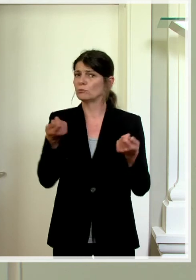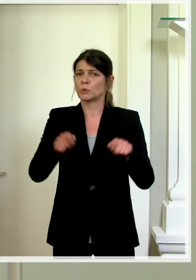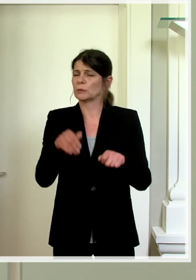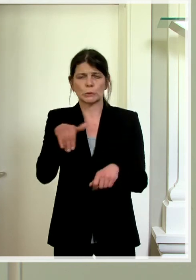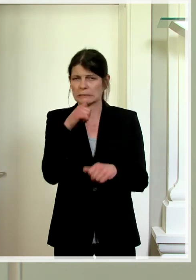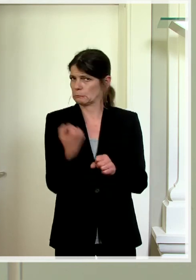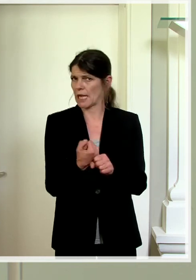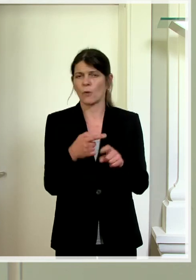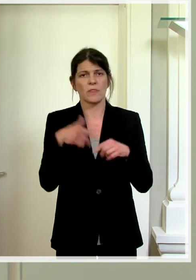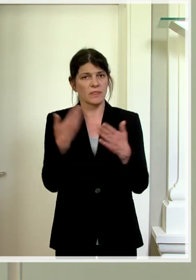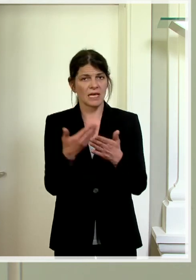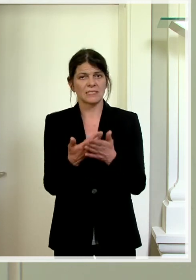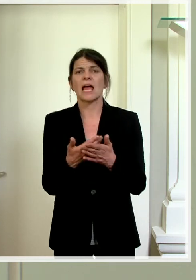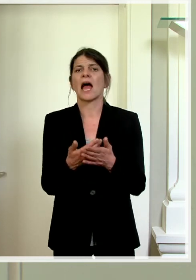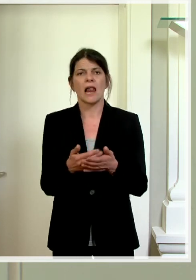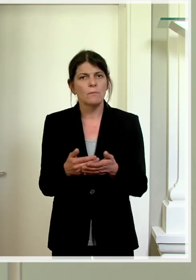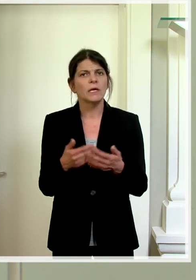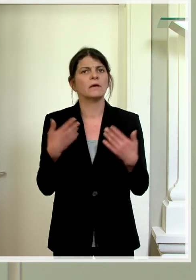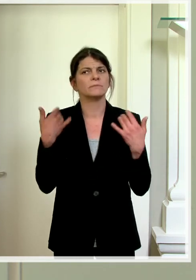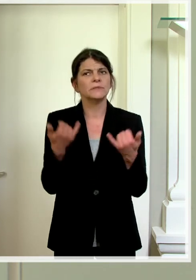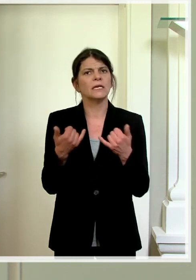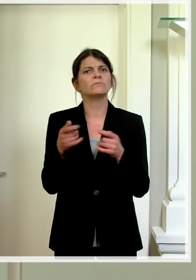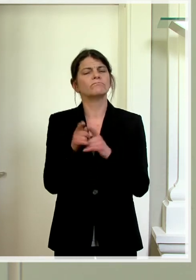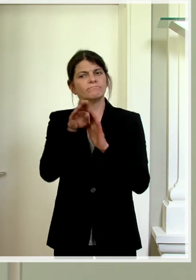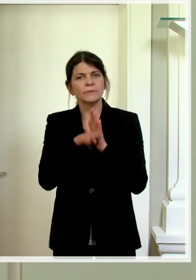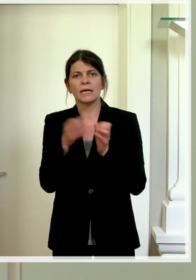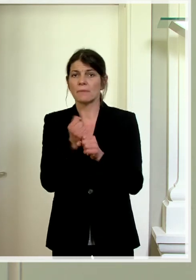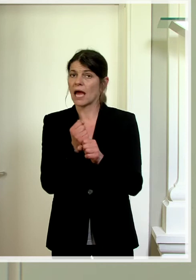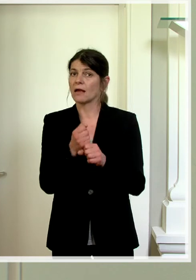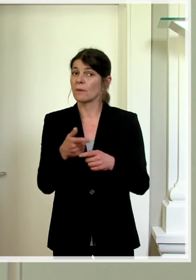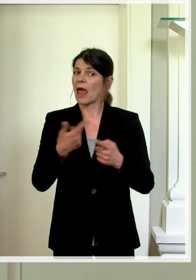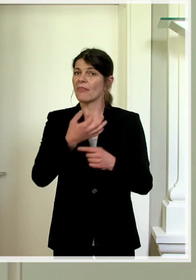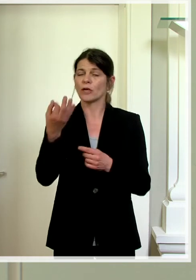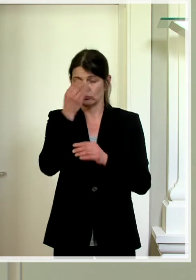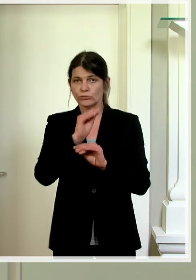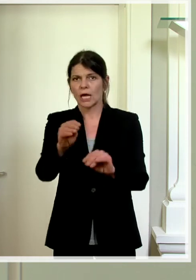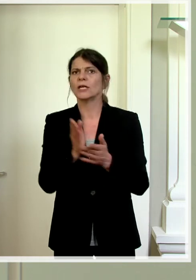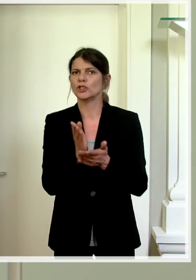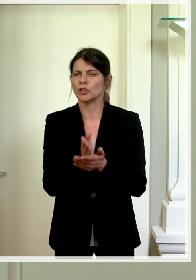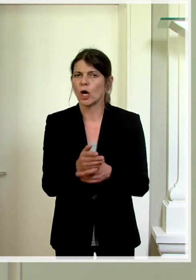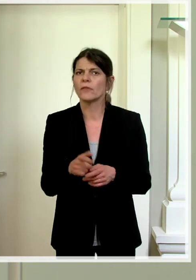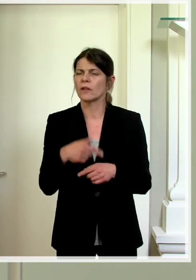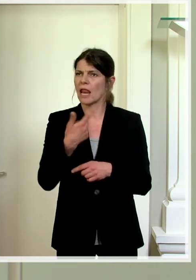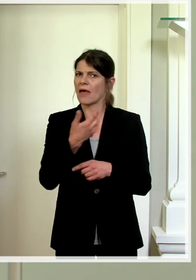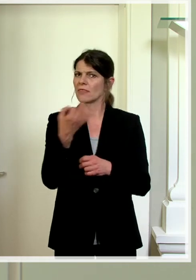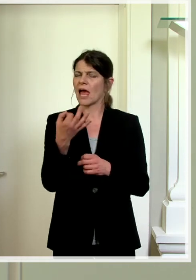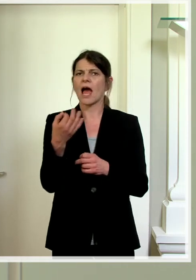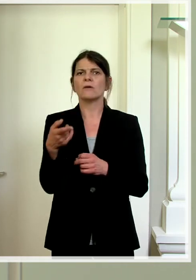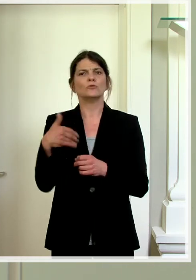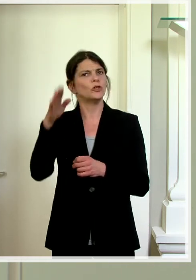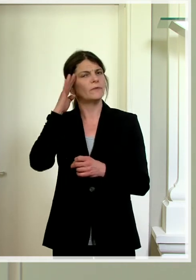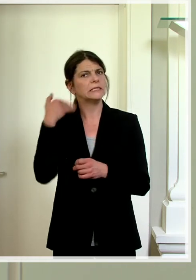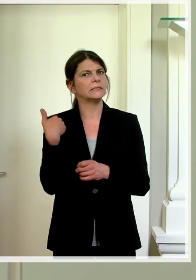Und haben deshalb eben jetzt ein Reporting auch erstellt, wie ich es vorhin gesagt habe, und dem Landtag zugestellt, damit der Landtag auch transparent informiert ist,